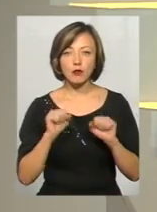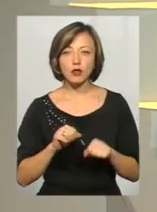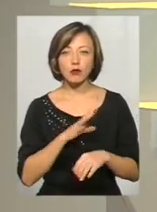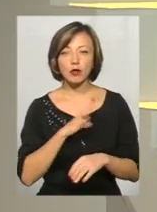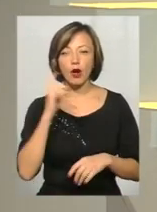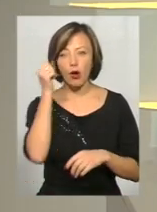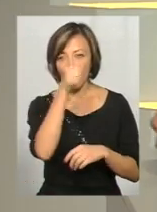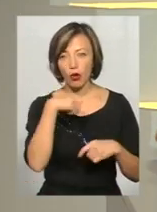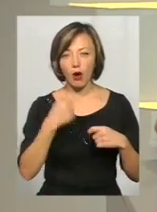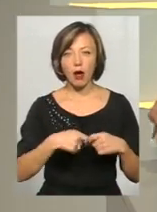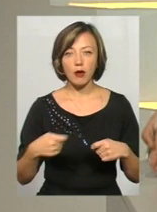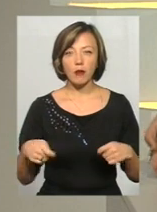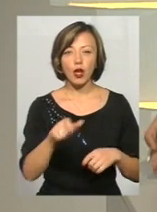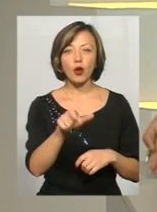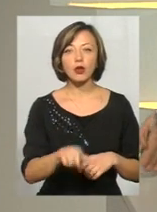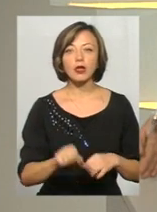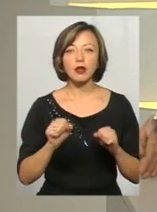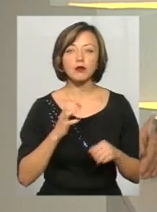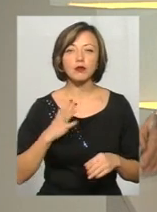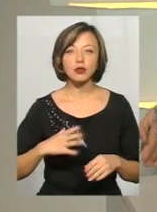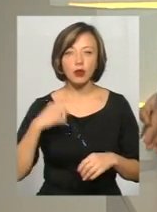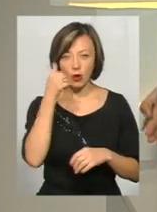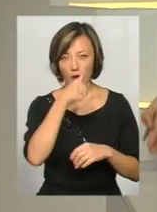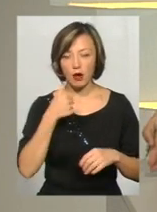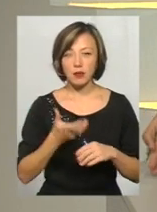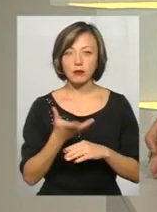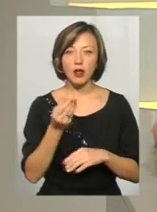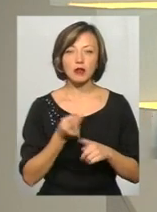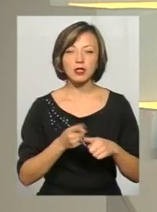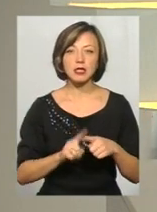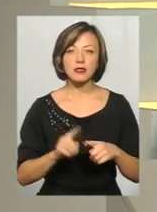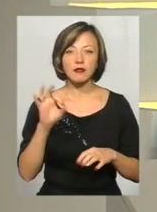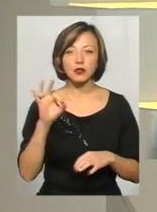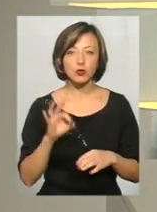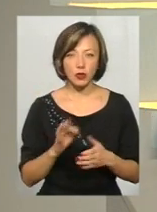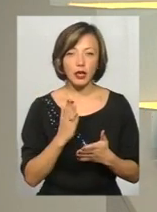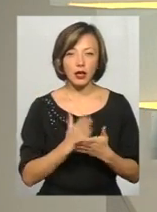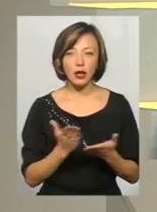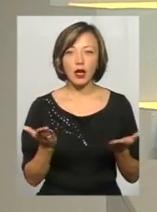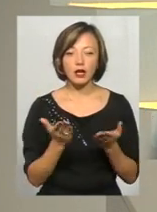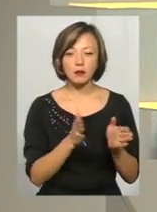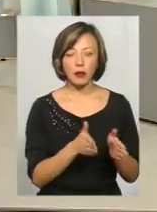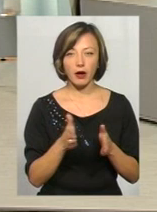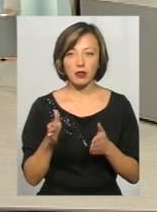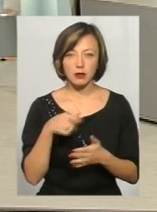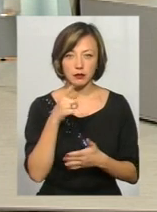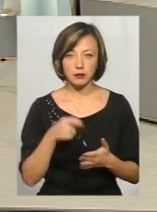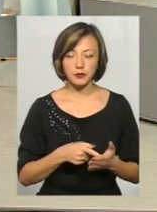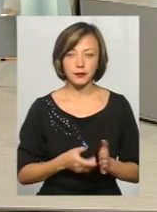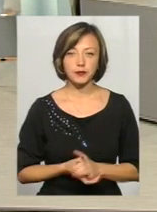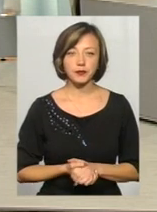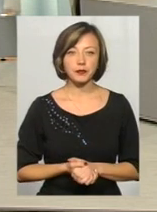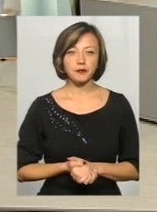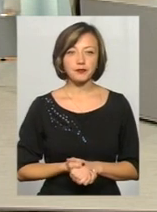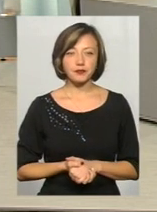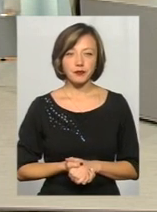І людина тоді мусить роками просто сплачувати ці відсотки. Є якісь механізми? Дивіться,